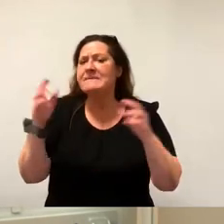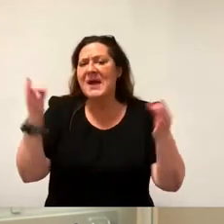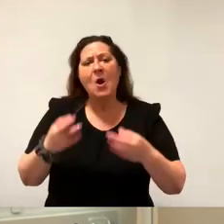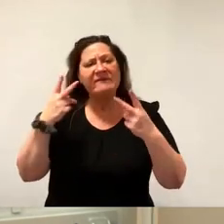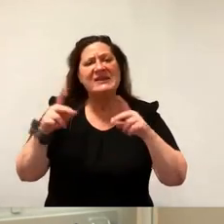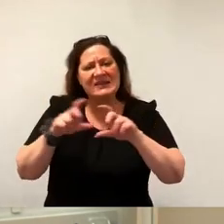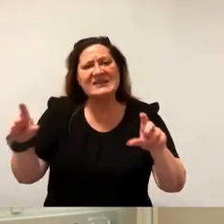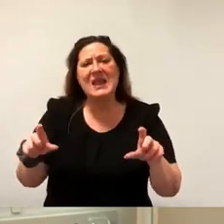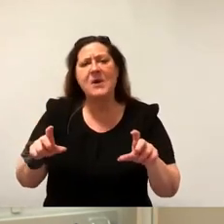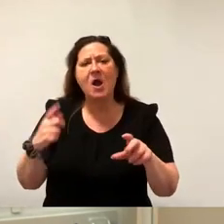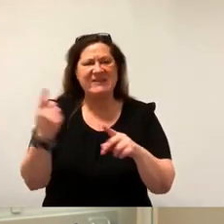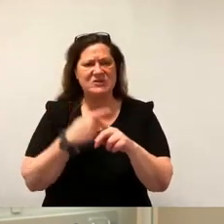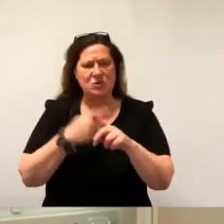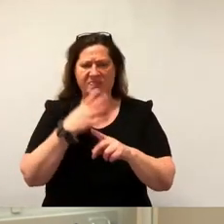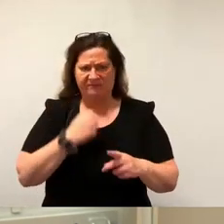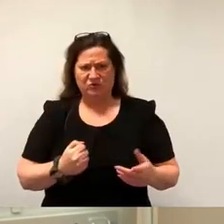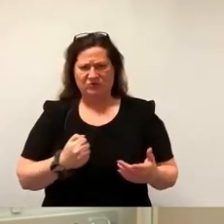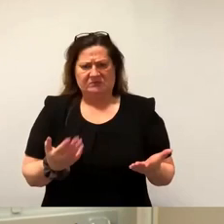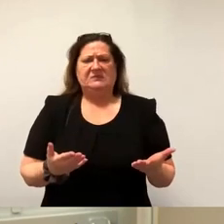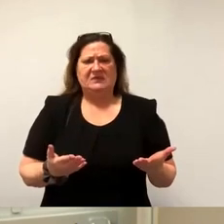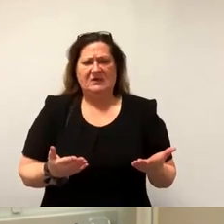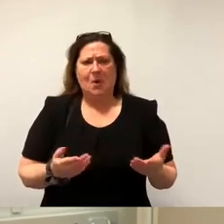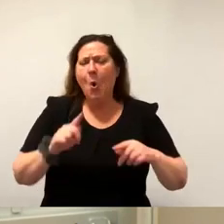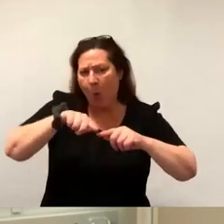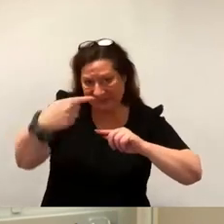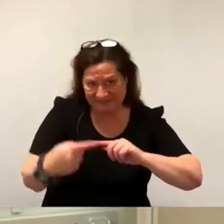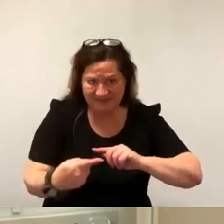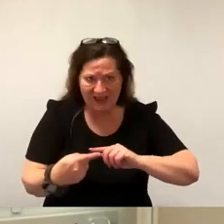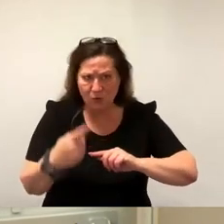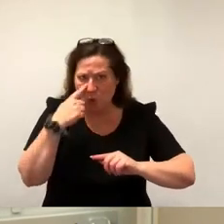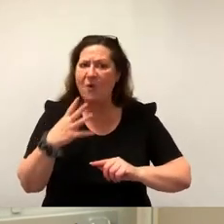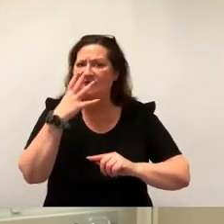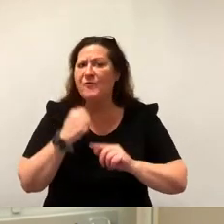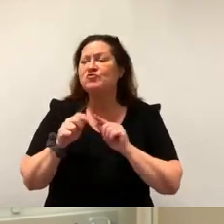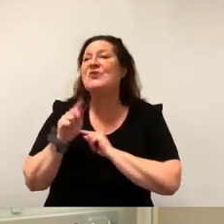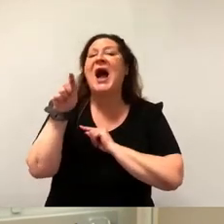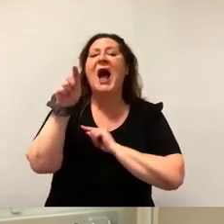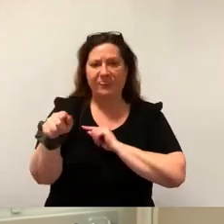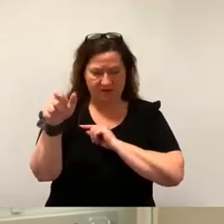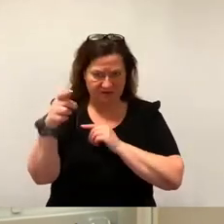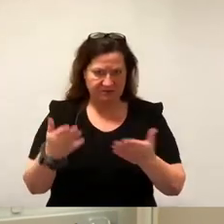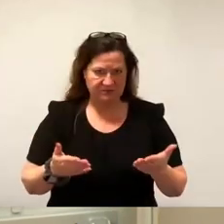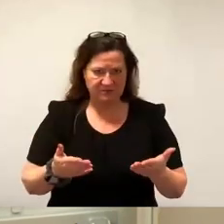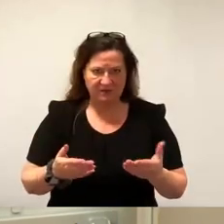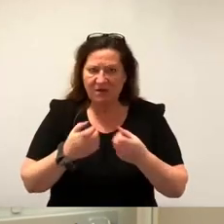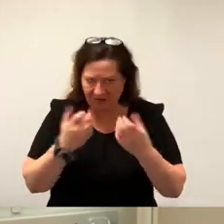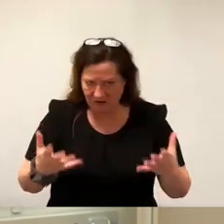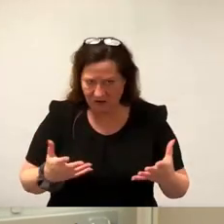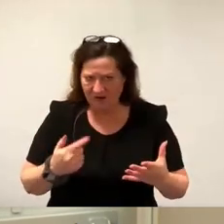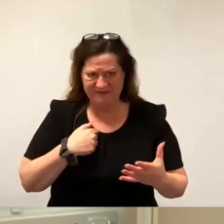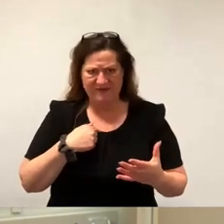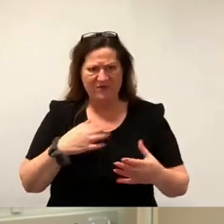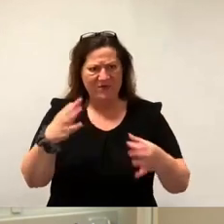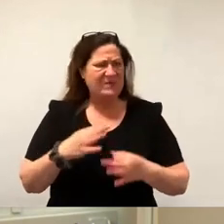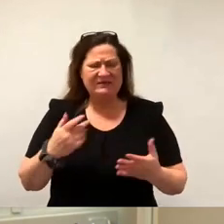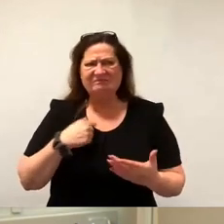Sonderwunsch. Und das betrifft dann natürlich immer nur die Wünsche der anderen. Ganz klar. Und das halte ich eben auch für verwerflich.